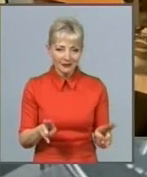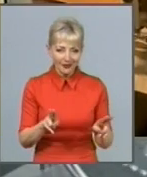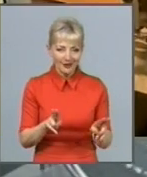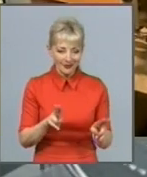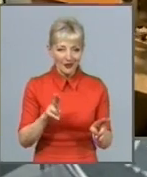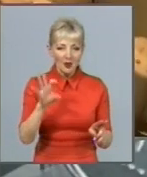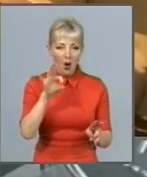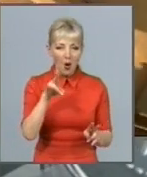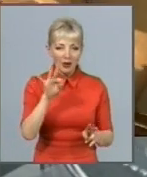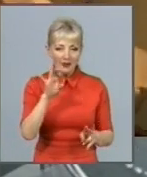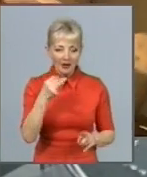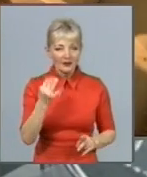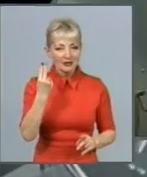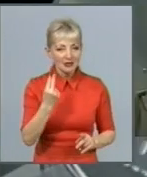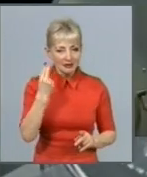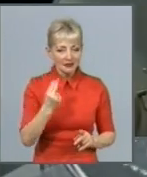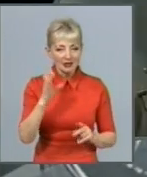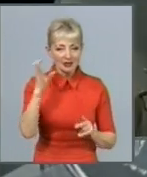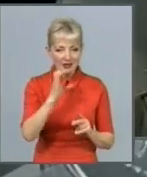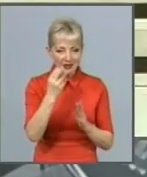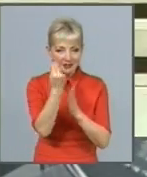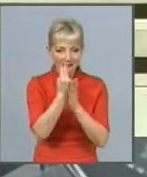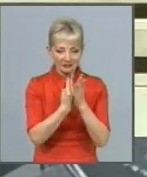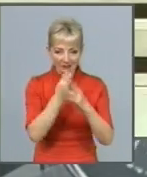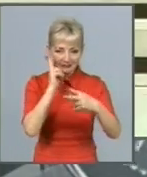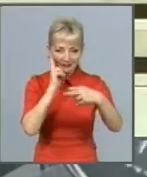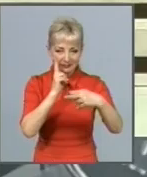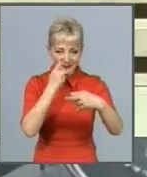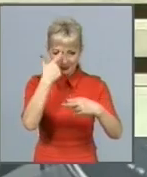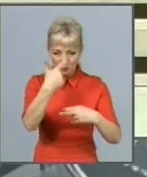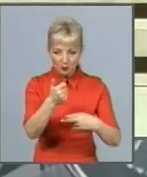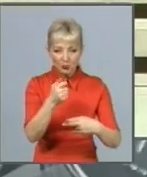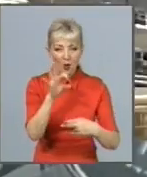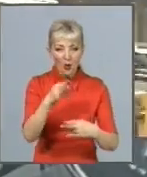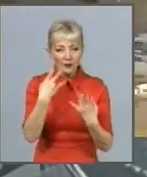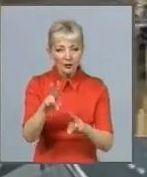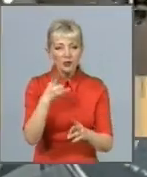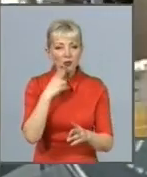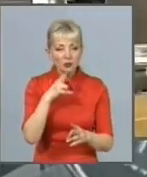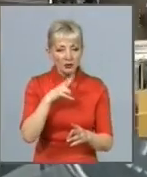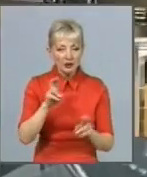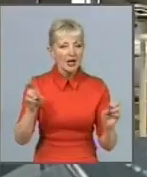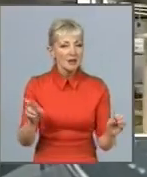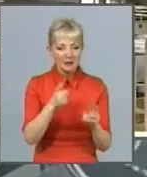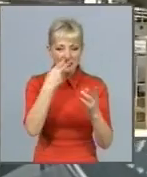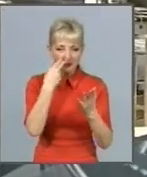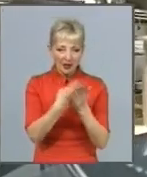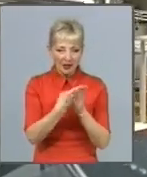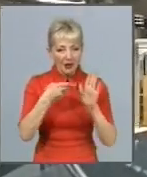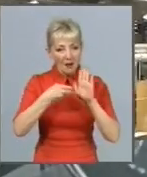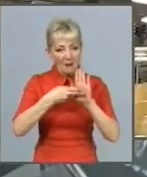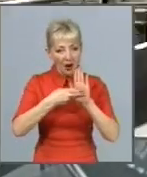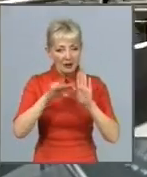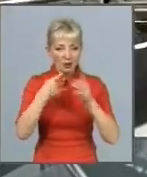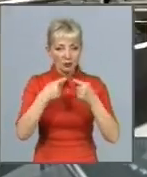з великими ілюстрованими попередженнями про шкоду куріння, без логотипів і зображень тютюнових марок чи іншої інформації на упаковці.